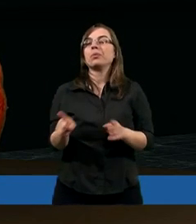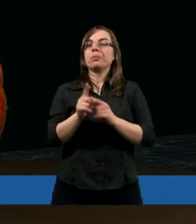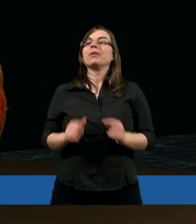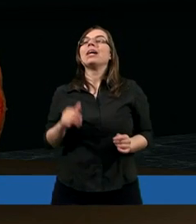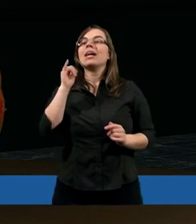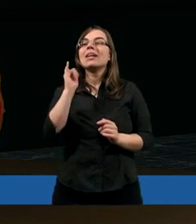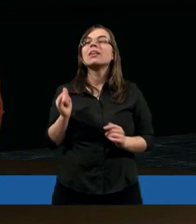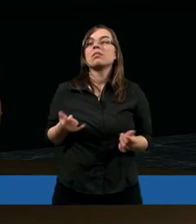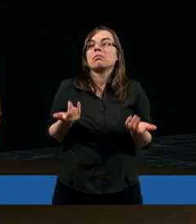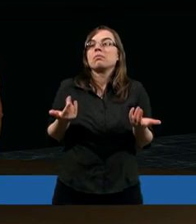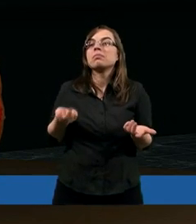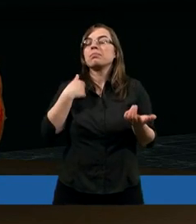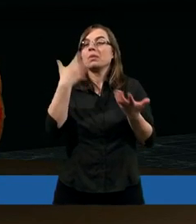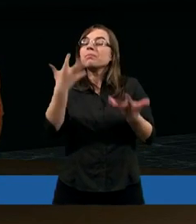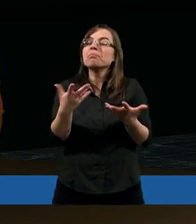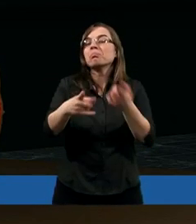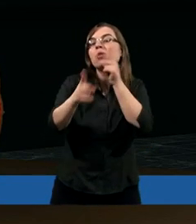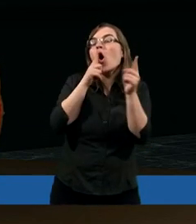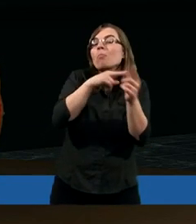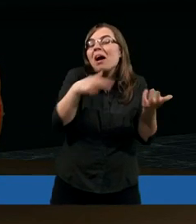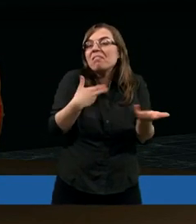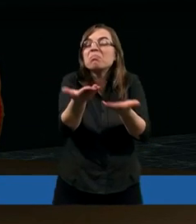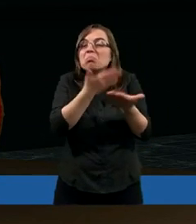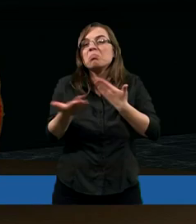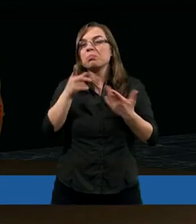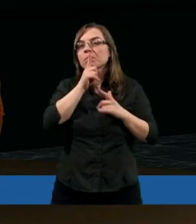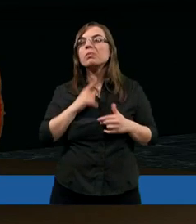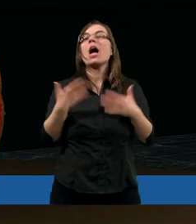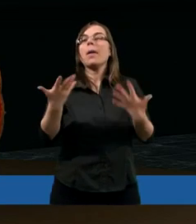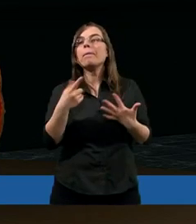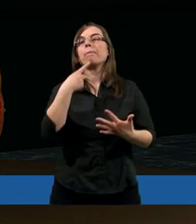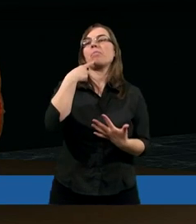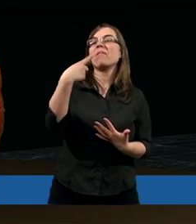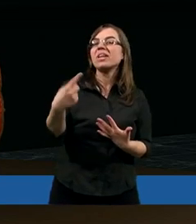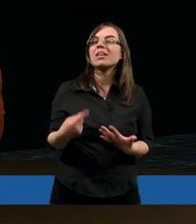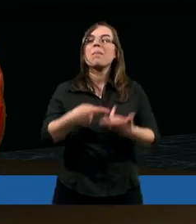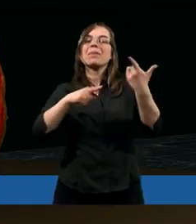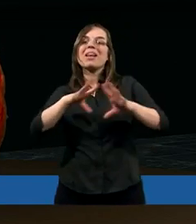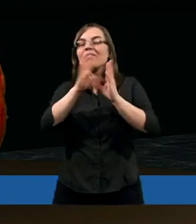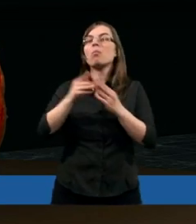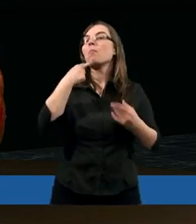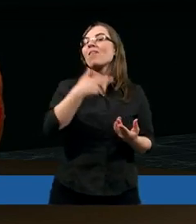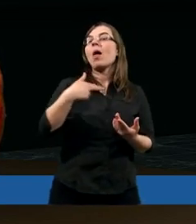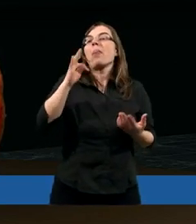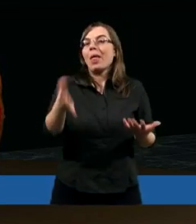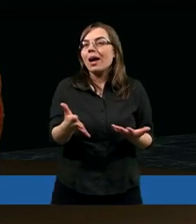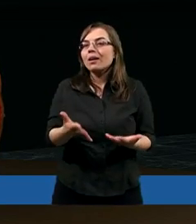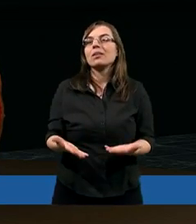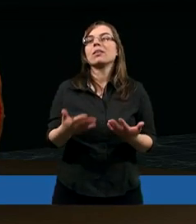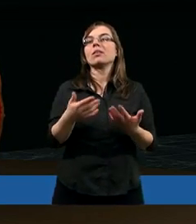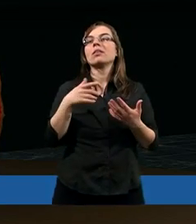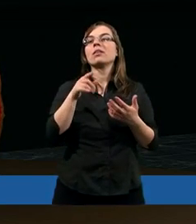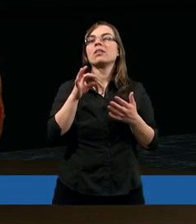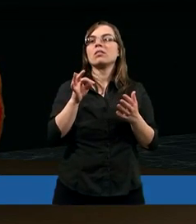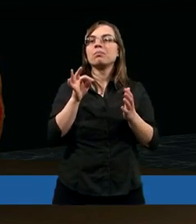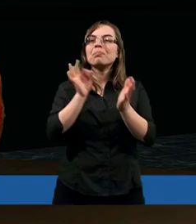chciał z nami porozmawiać i powiedział, przede wszystkim powiedział nam tak, niedługo nie